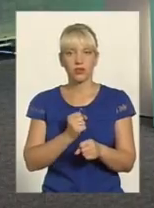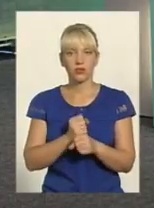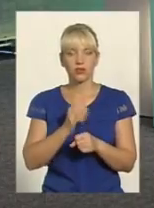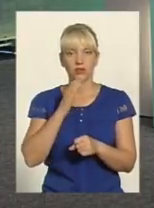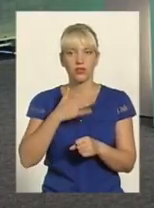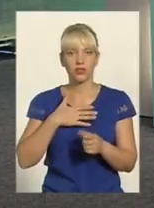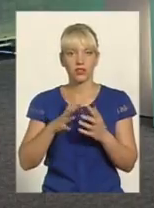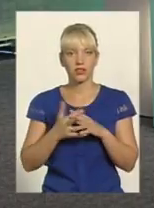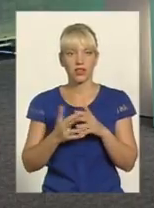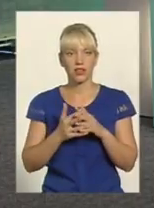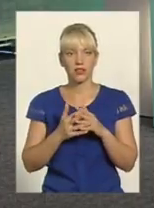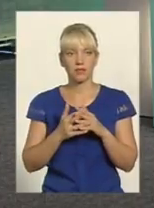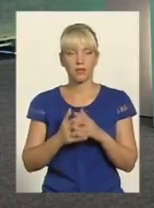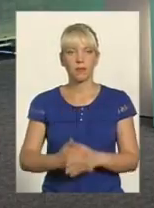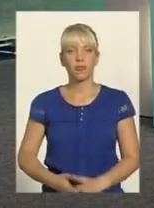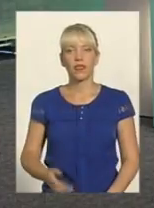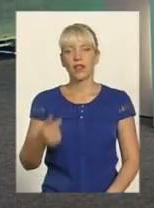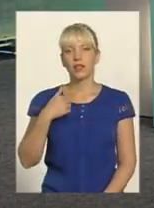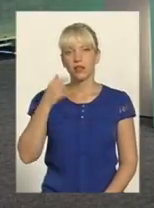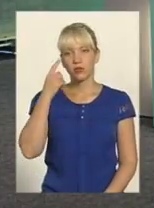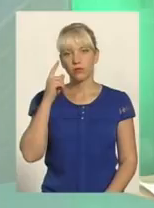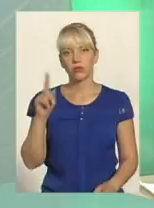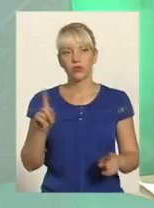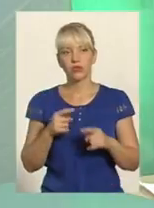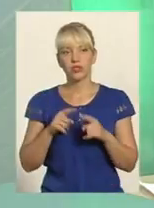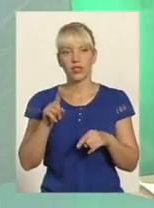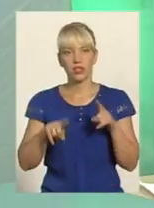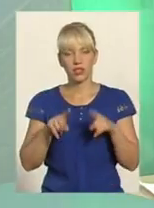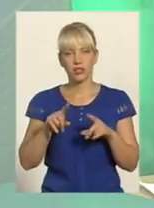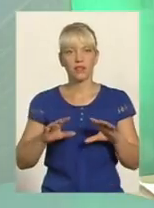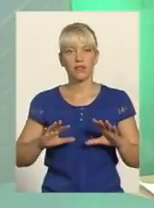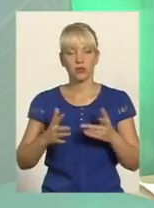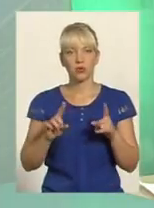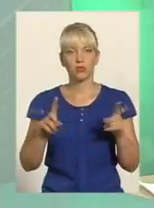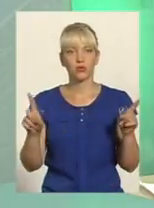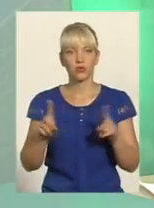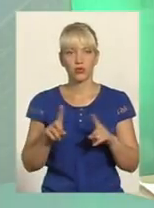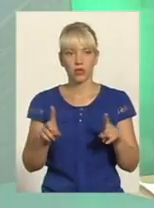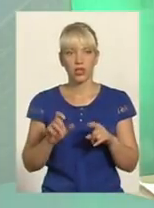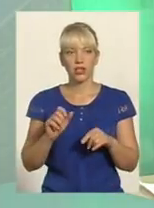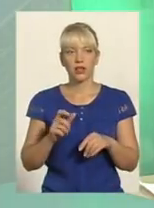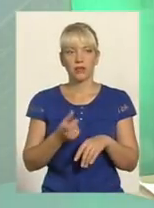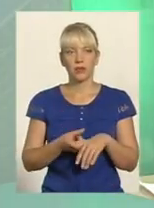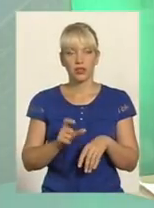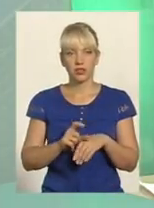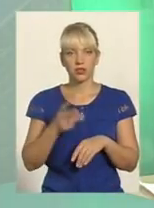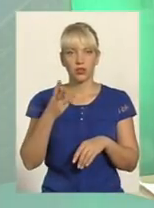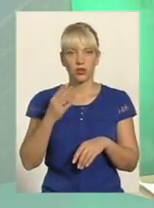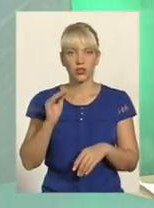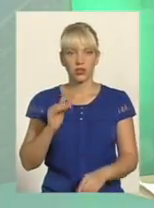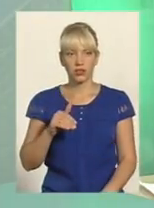селах? Я думаю, що це рідкісний випадок, тому що із більше трьох тисяч